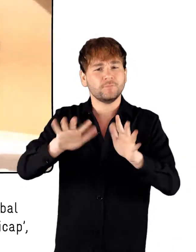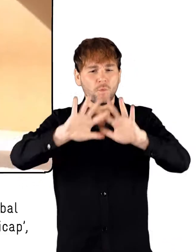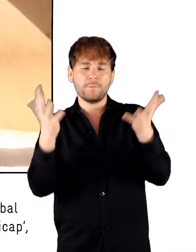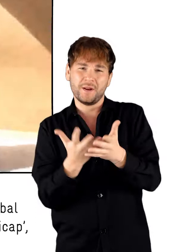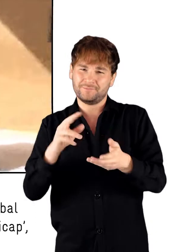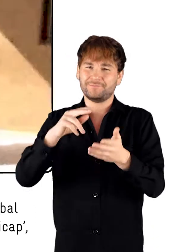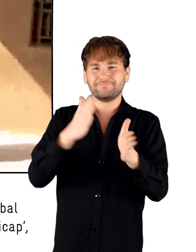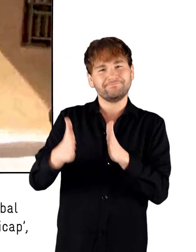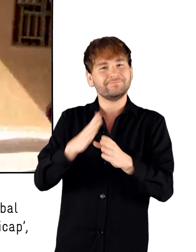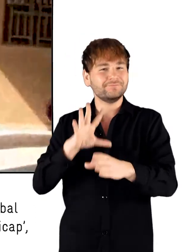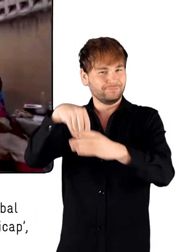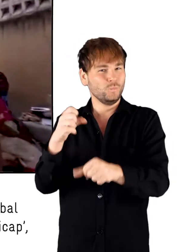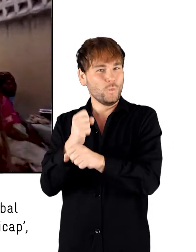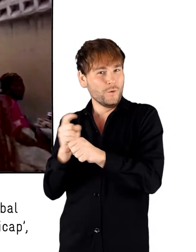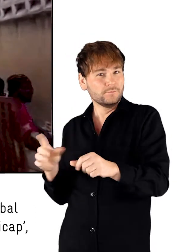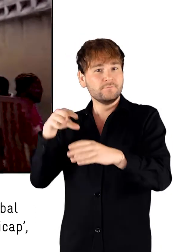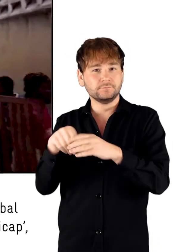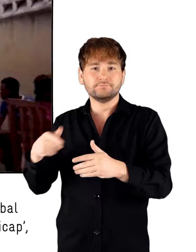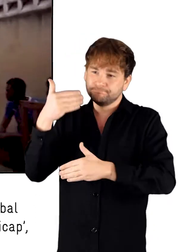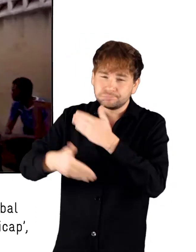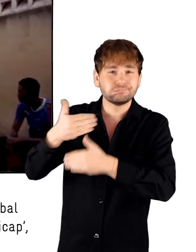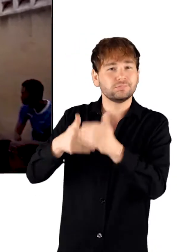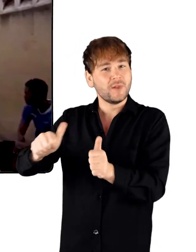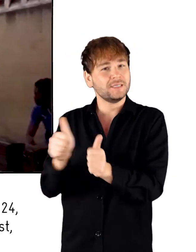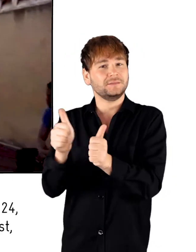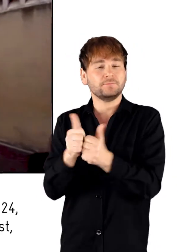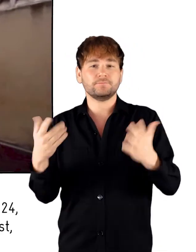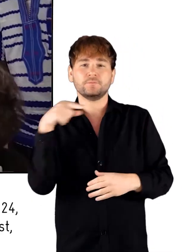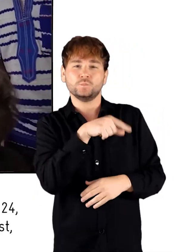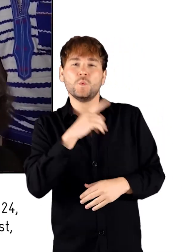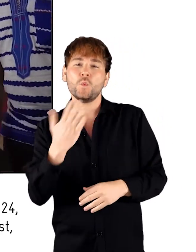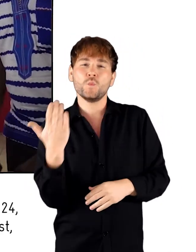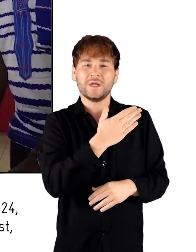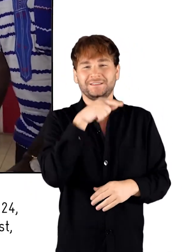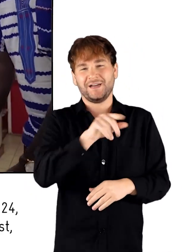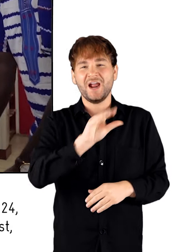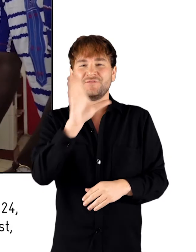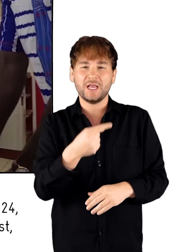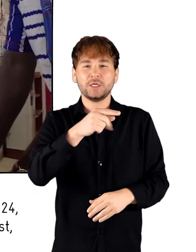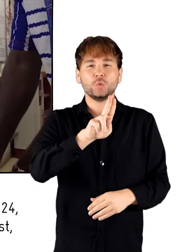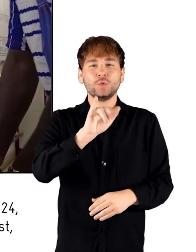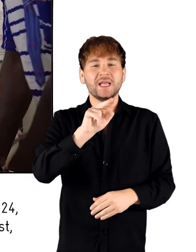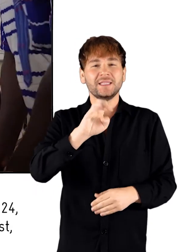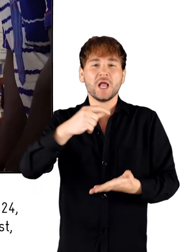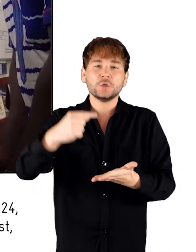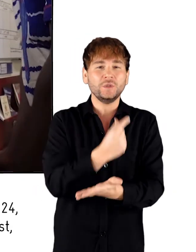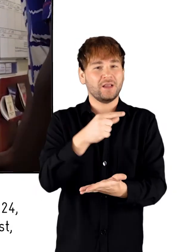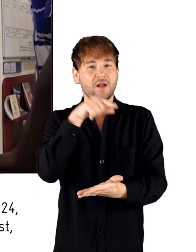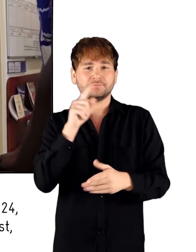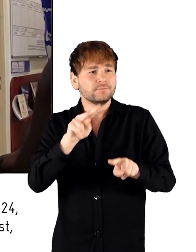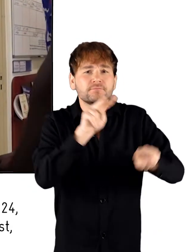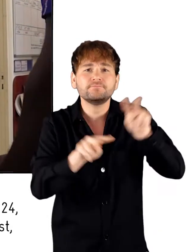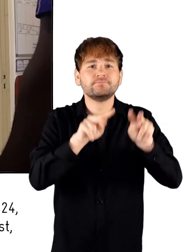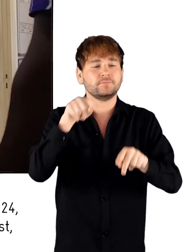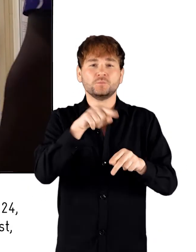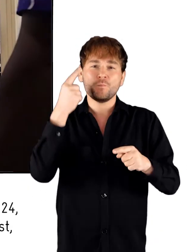le projet global « Inclusion des personnes en situation de handicap » qui dépend d'une assistance 24h sur 24, s'est rendue